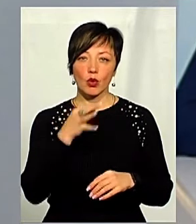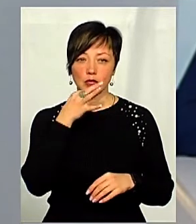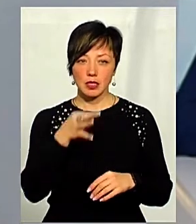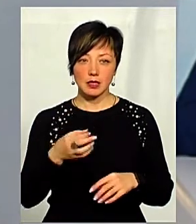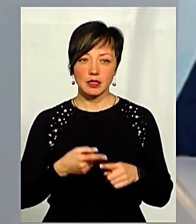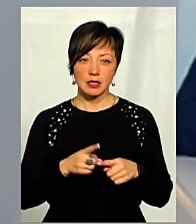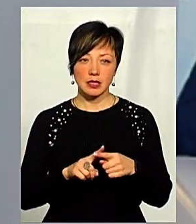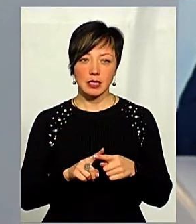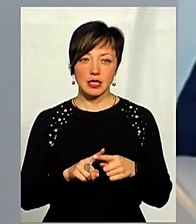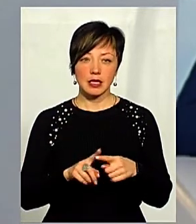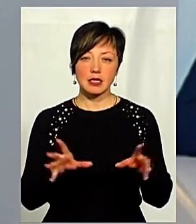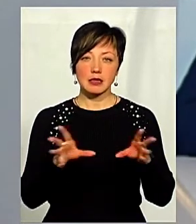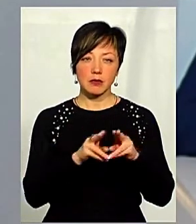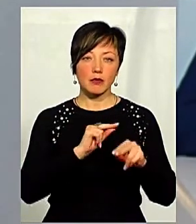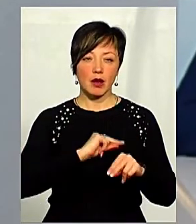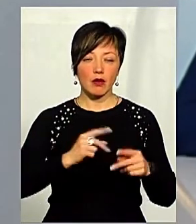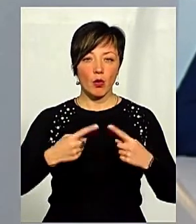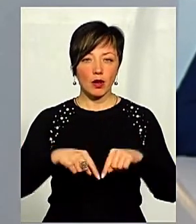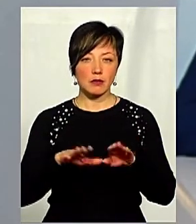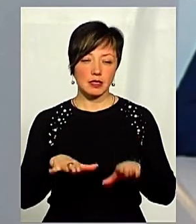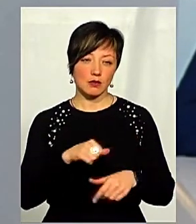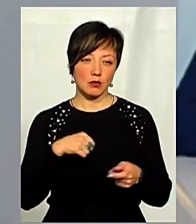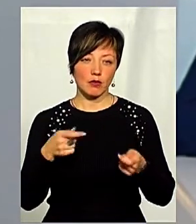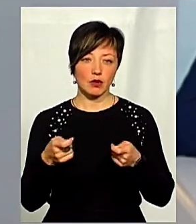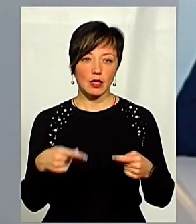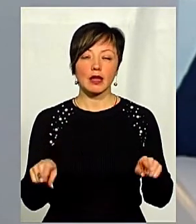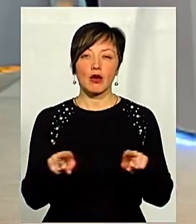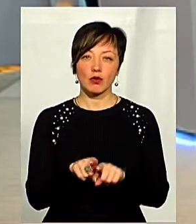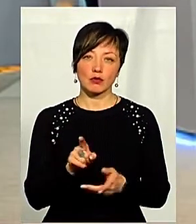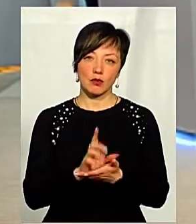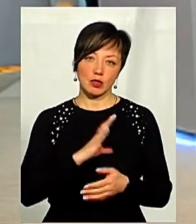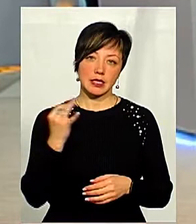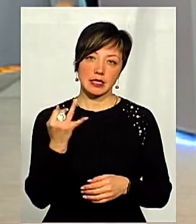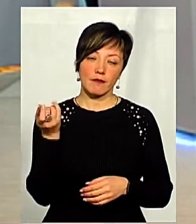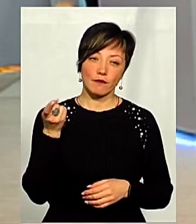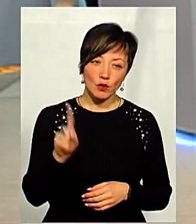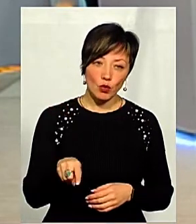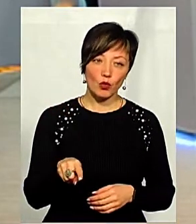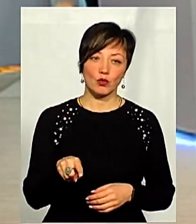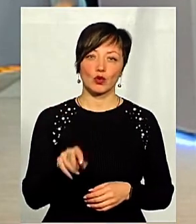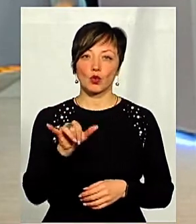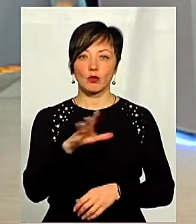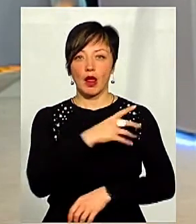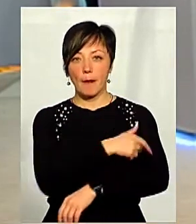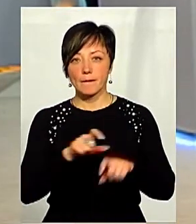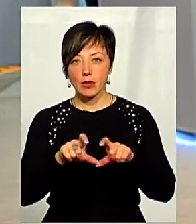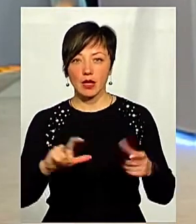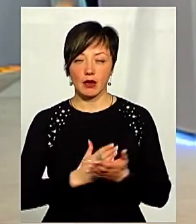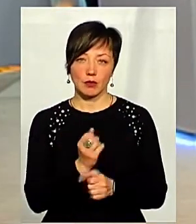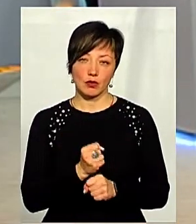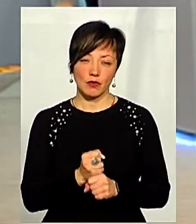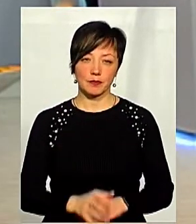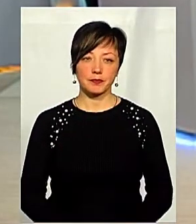хотів сказати, це оця співпраця, ще раз наголосити з органами місцевого самоврядування, які також мають бути зацікавлені в тому, щоб в них була амбулаторія, щоб вона якісно